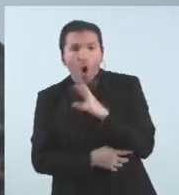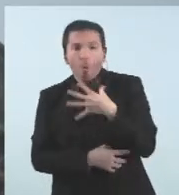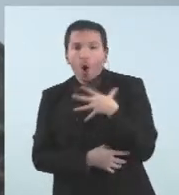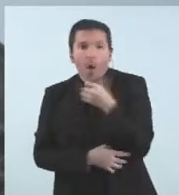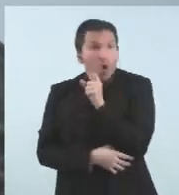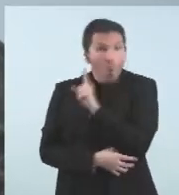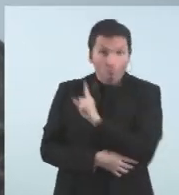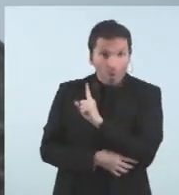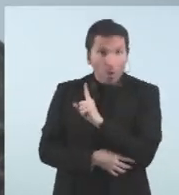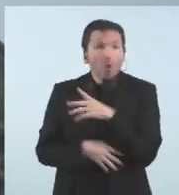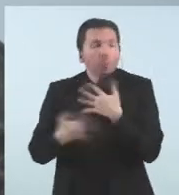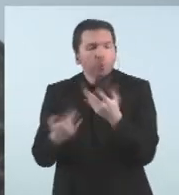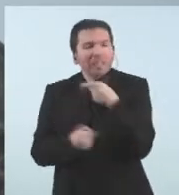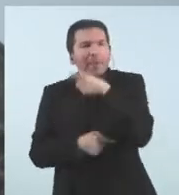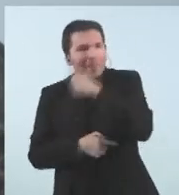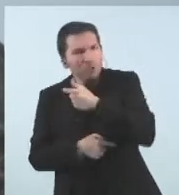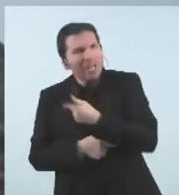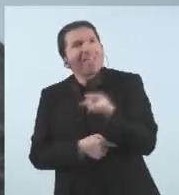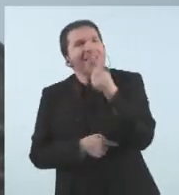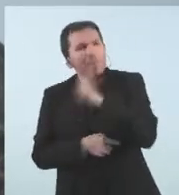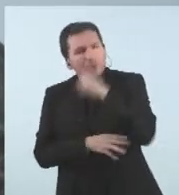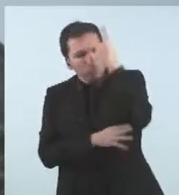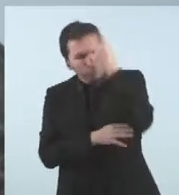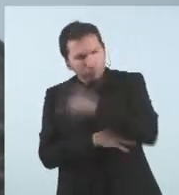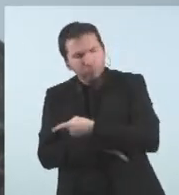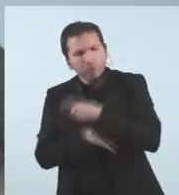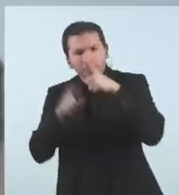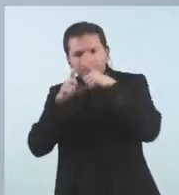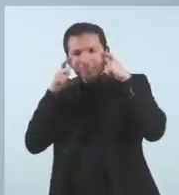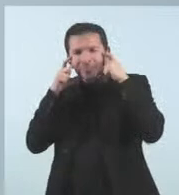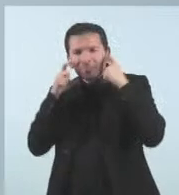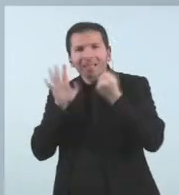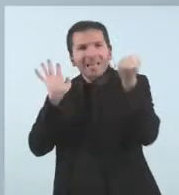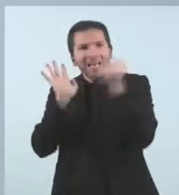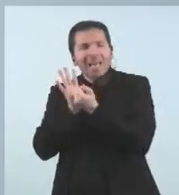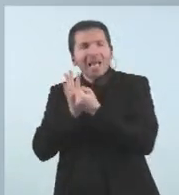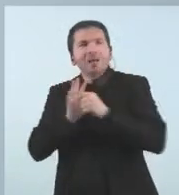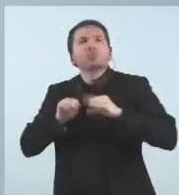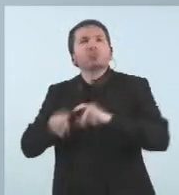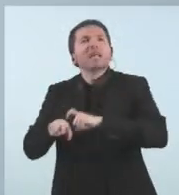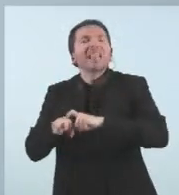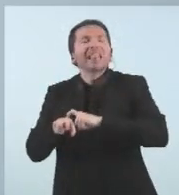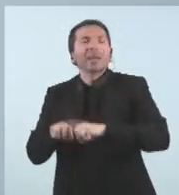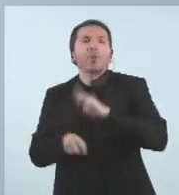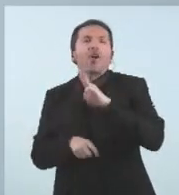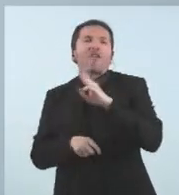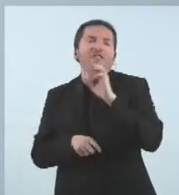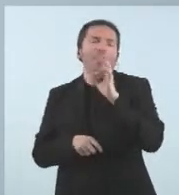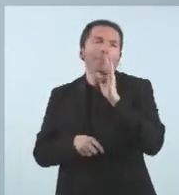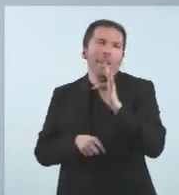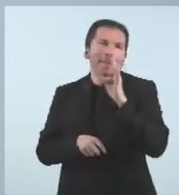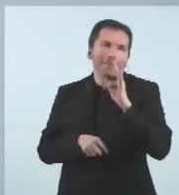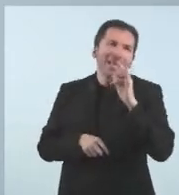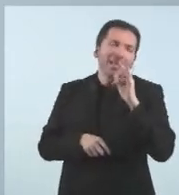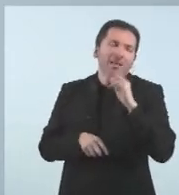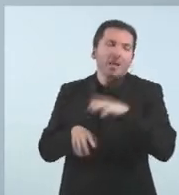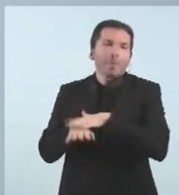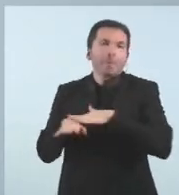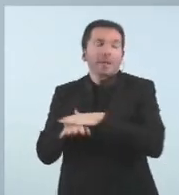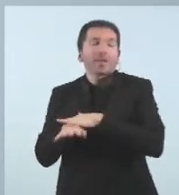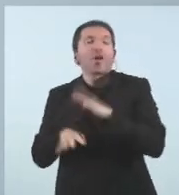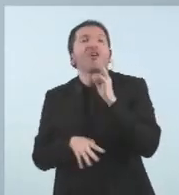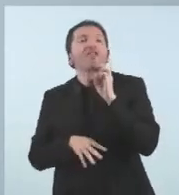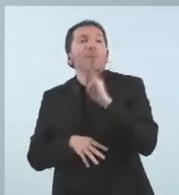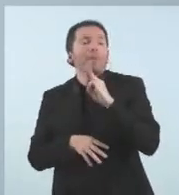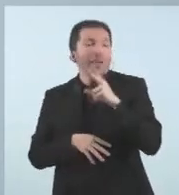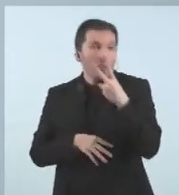aquestes persones haurien d'anar amb mascaretes FPP2. Bé, dit això, doncs, no canvia res